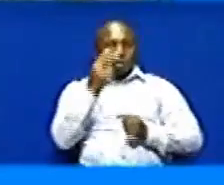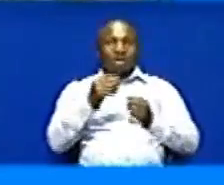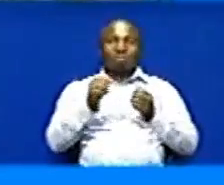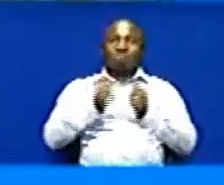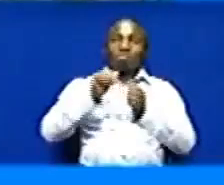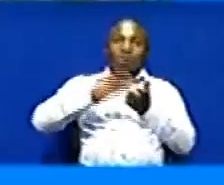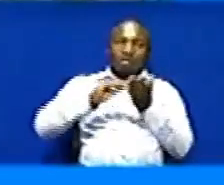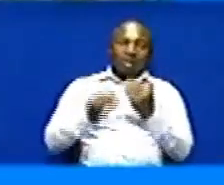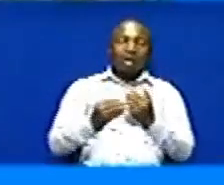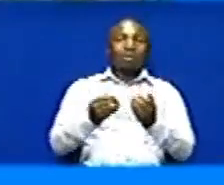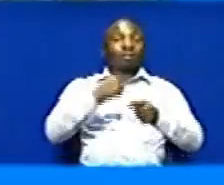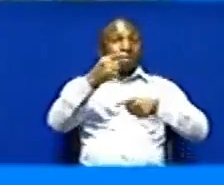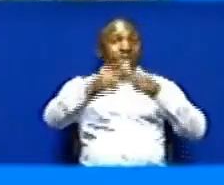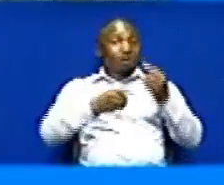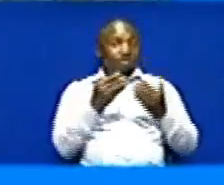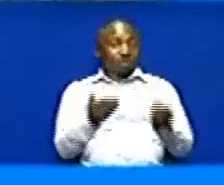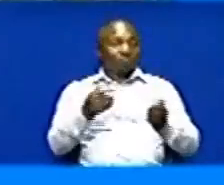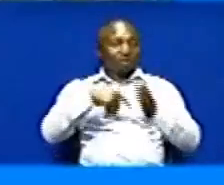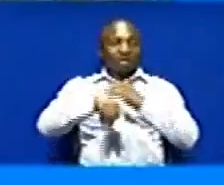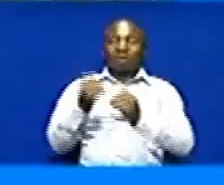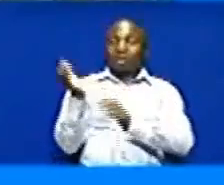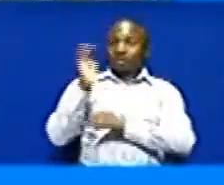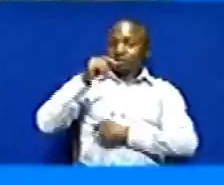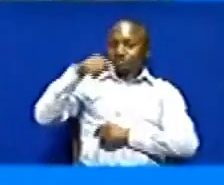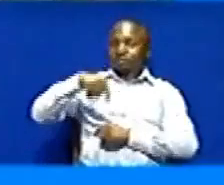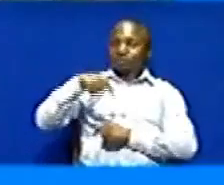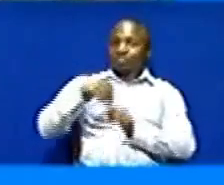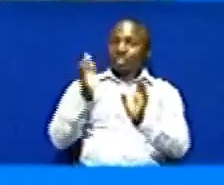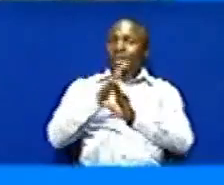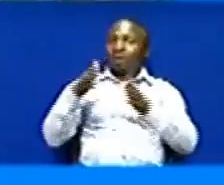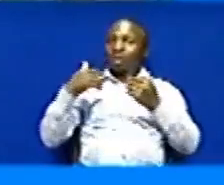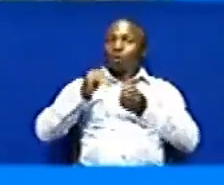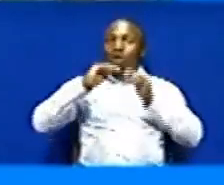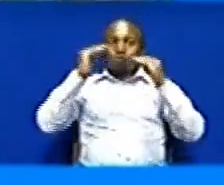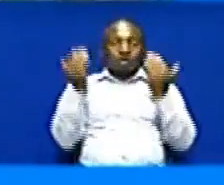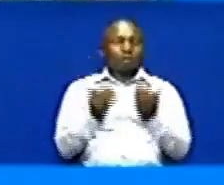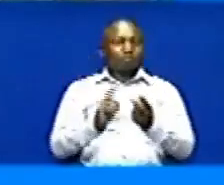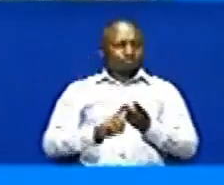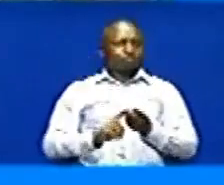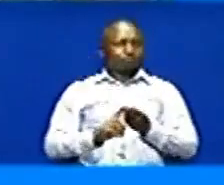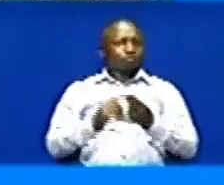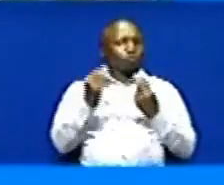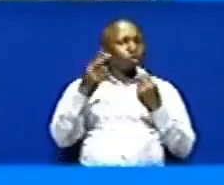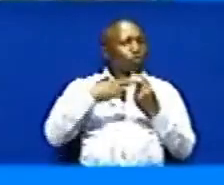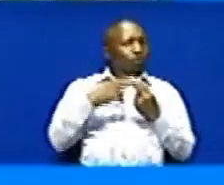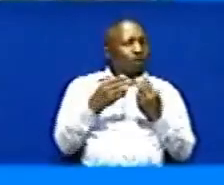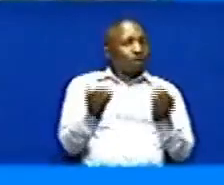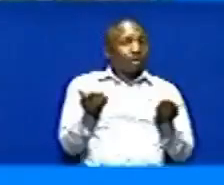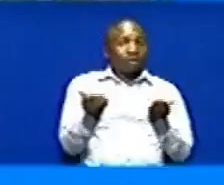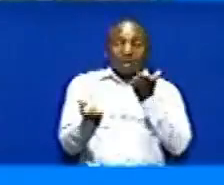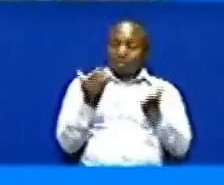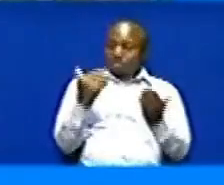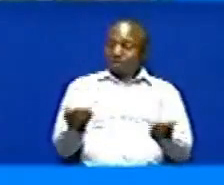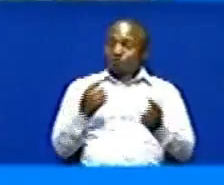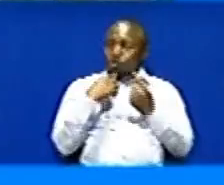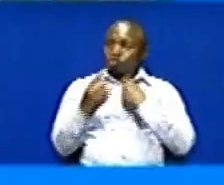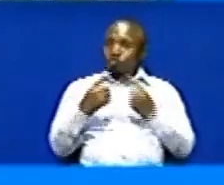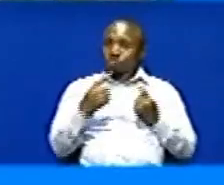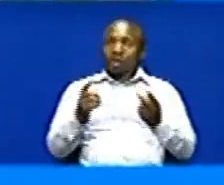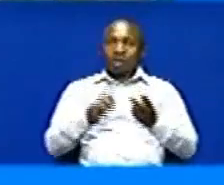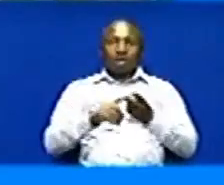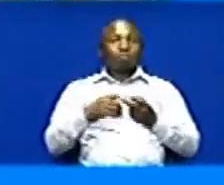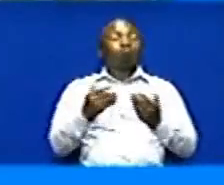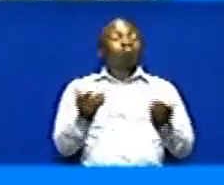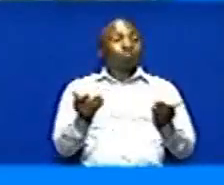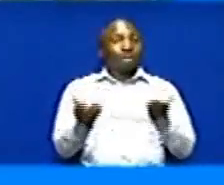nini hasa kinaki wendelea Katika siku hii ya hali ya hewa dunia Dr. Kijazi pengine yetu na vyo zungumza hivi Sasa bila